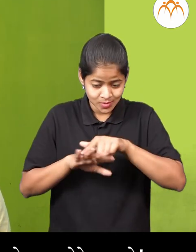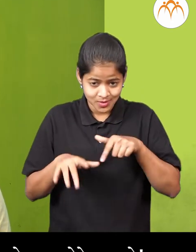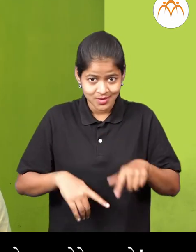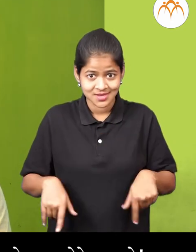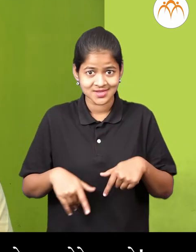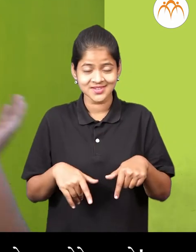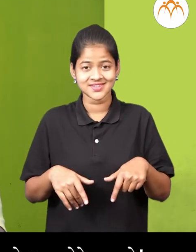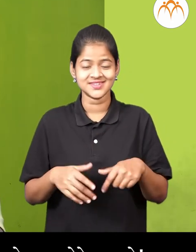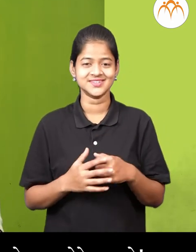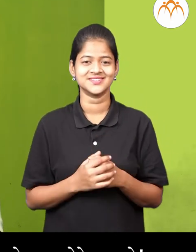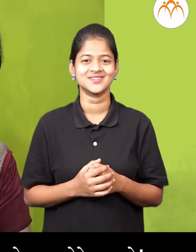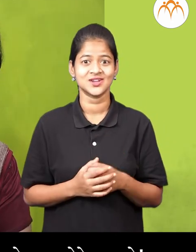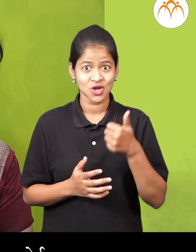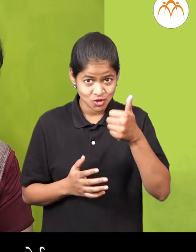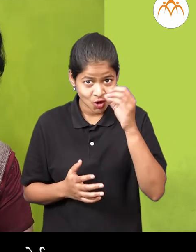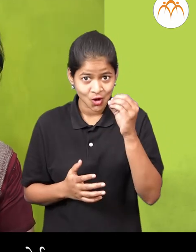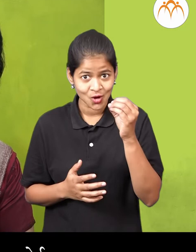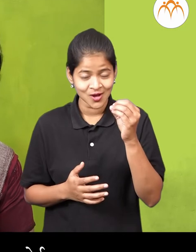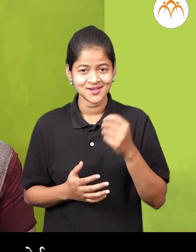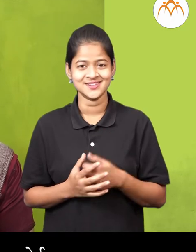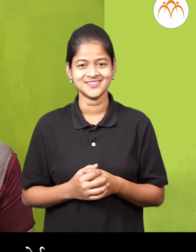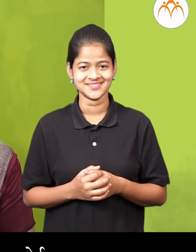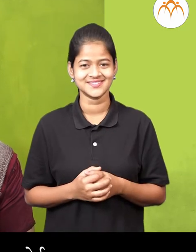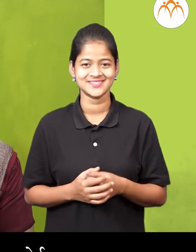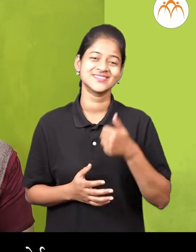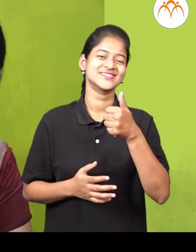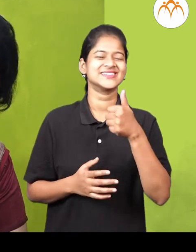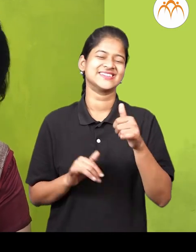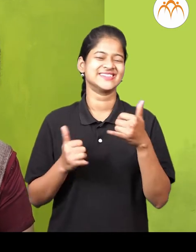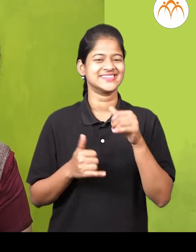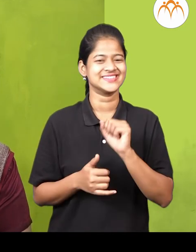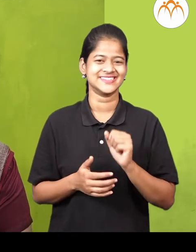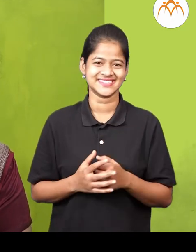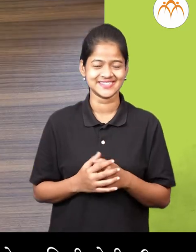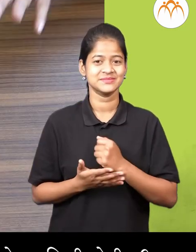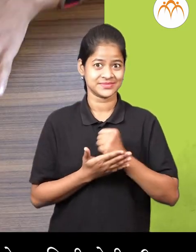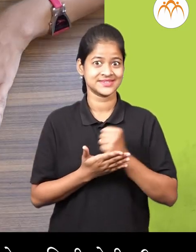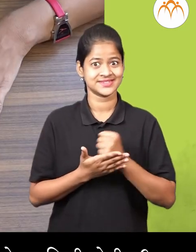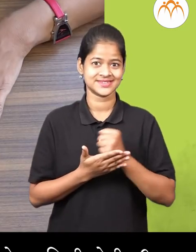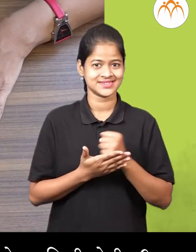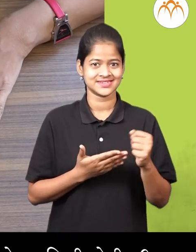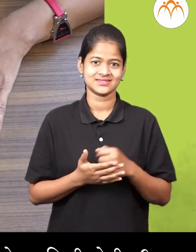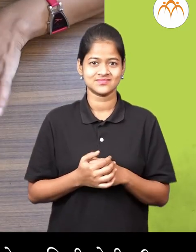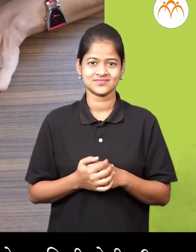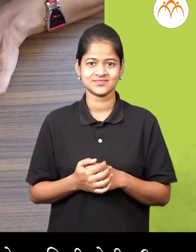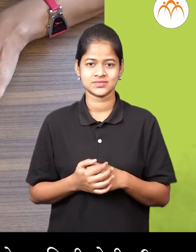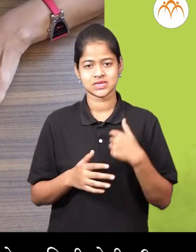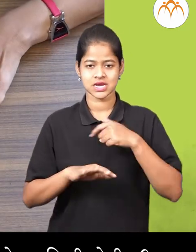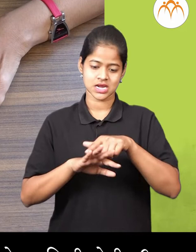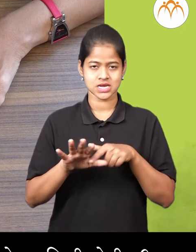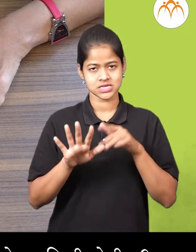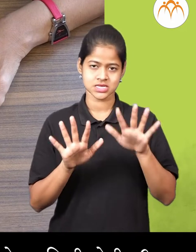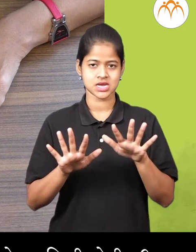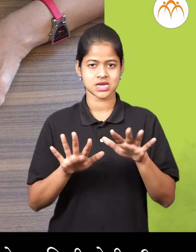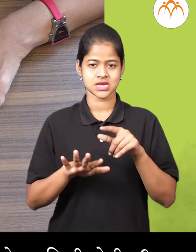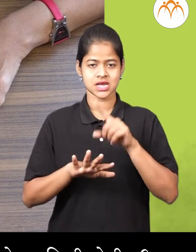पाप्रे आता हाख है तुम्हाला खेताईल सराव कराबर मैं जा दाहा बोटा पेकी मी एक